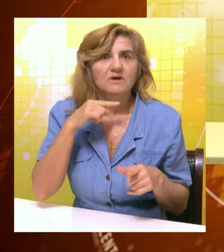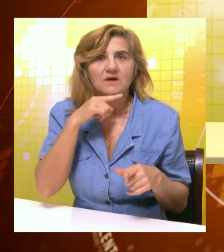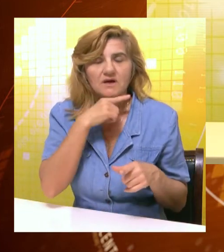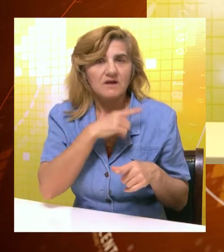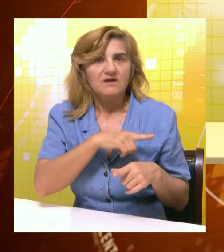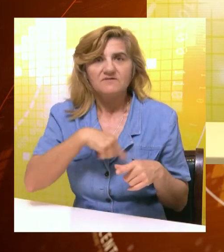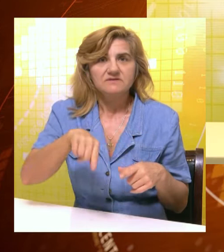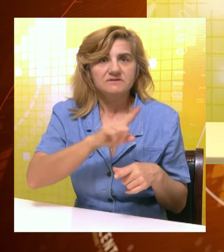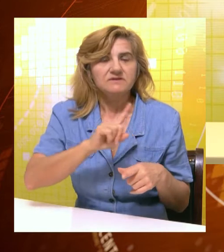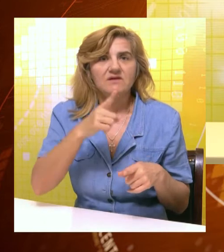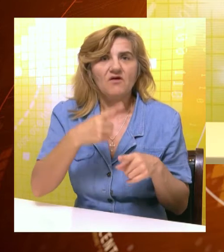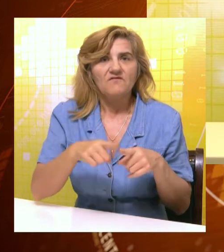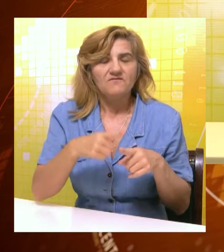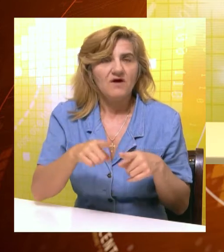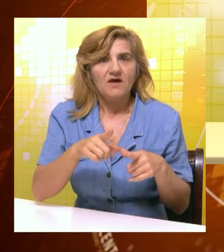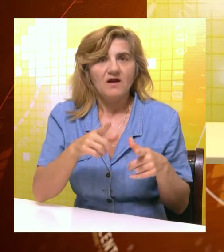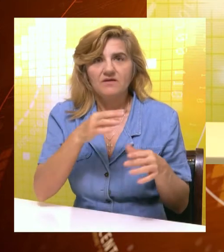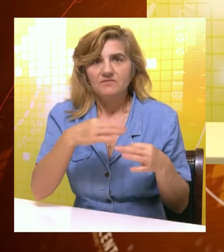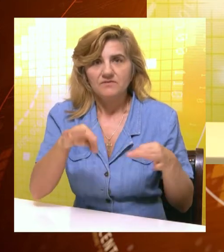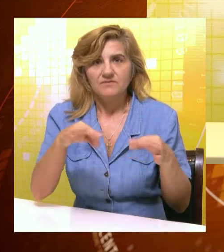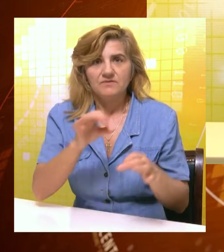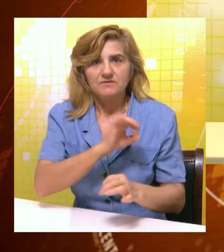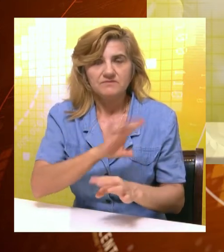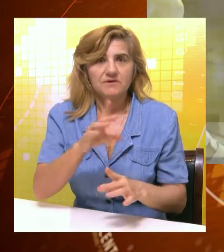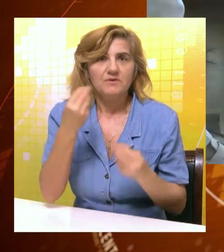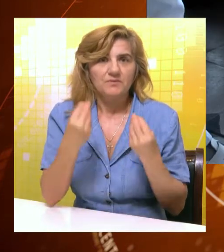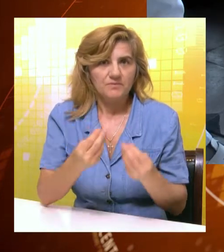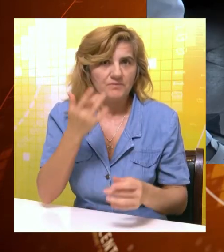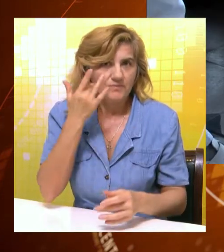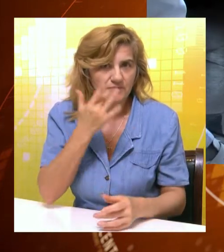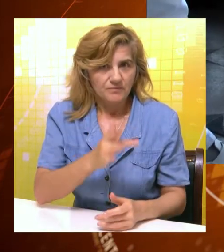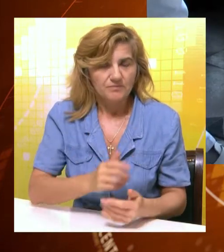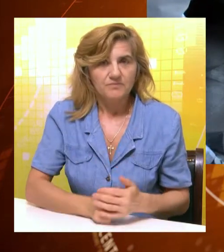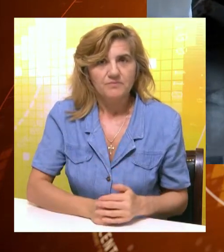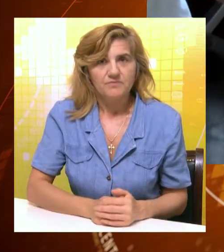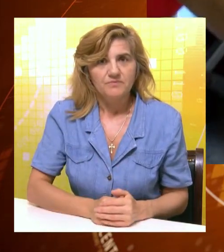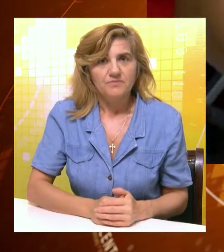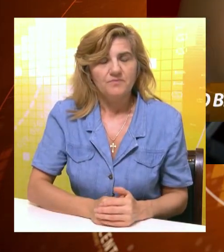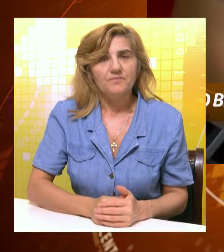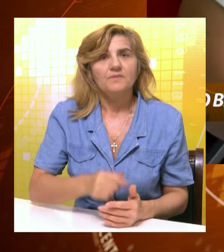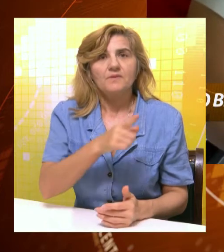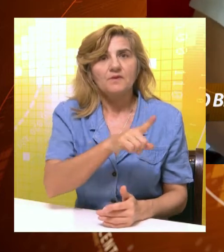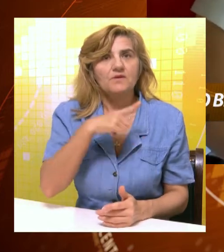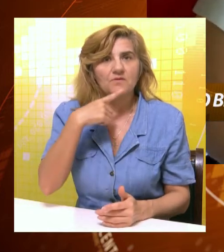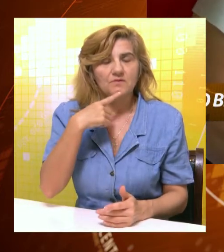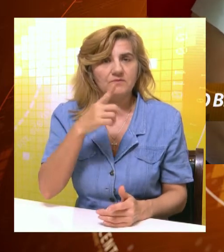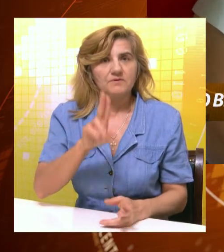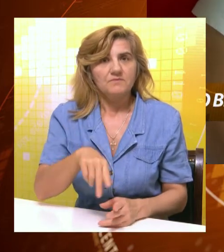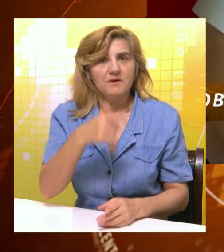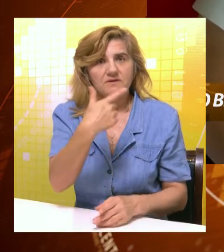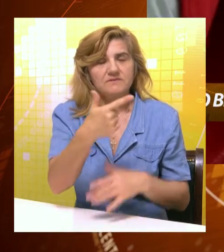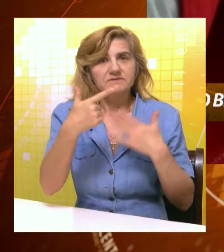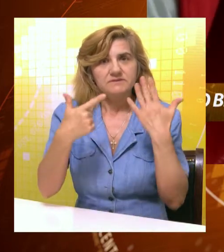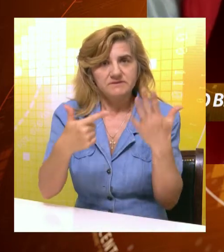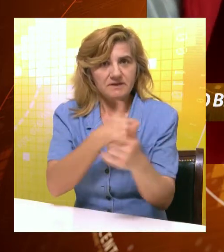jedinica, to jest ni jedna krvna grupa nije deficitarna. Naš sugrađan i nadam raditi čima 27